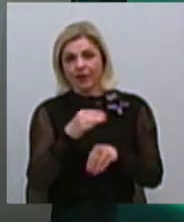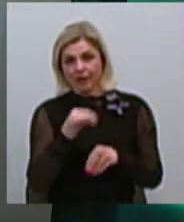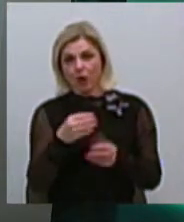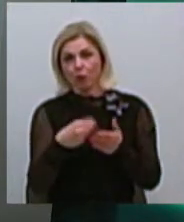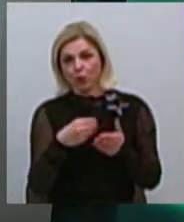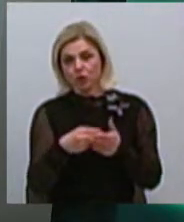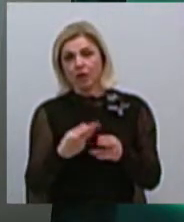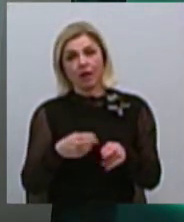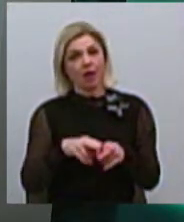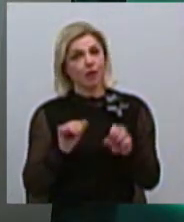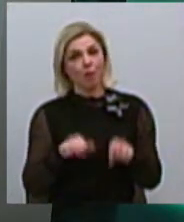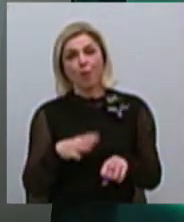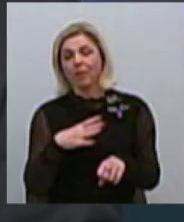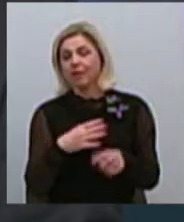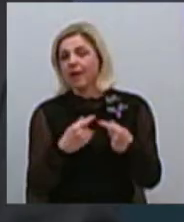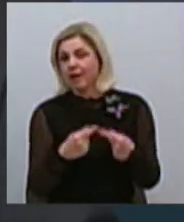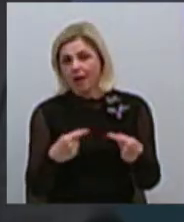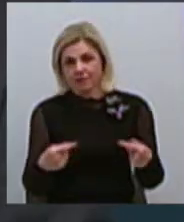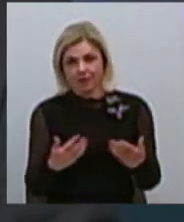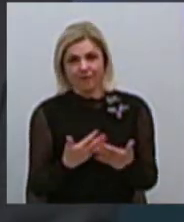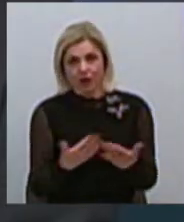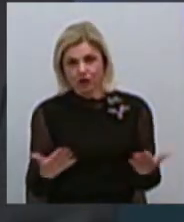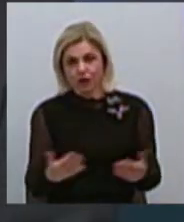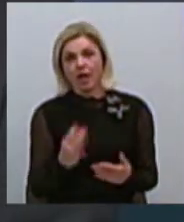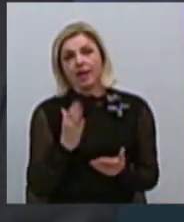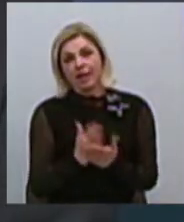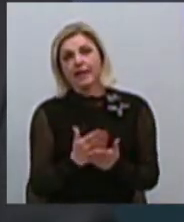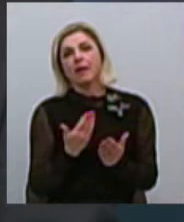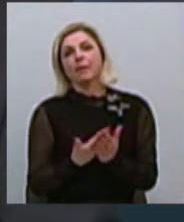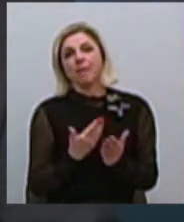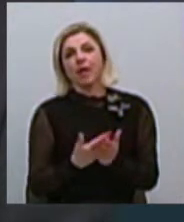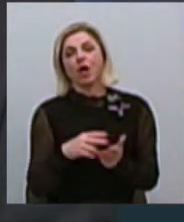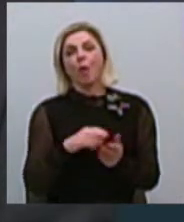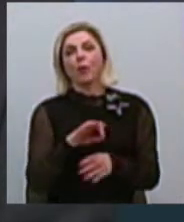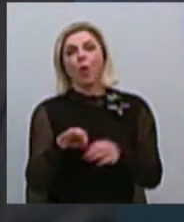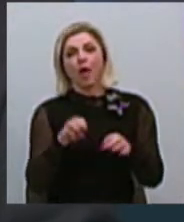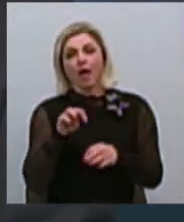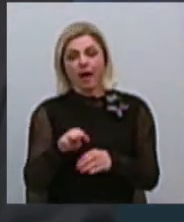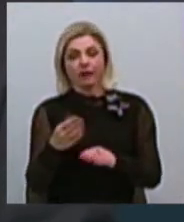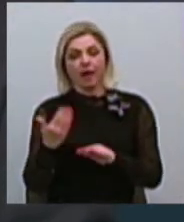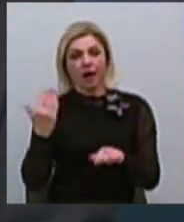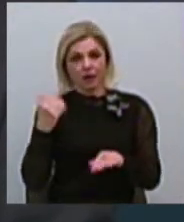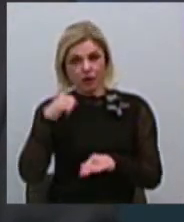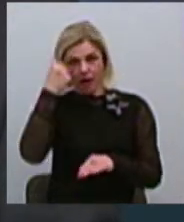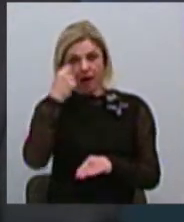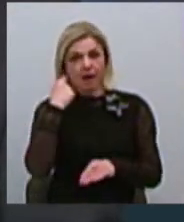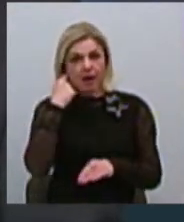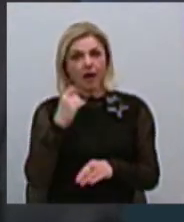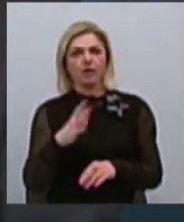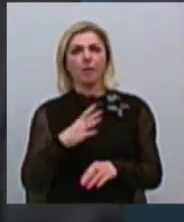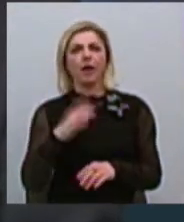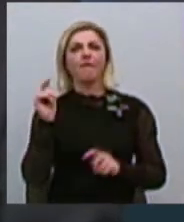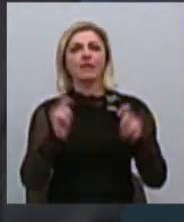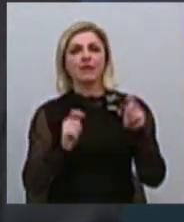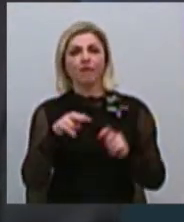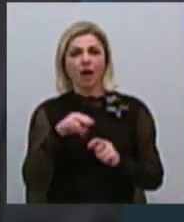совершенно різні речі. І є примери проєктів предыдущих років, коли це були і фестивали,